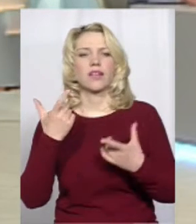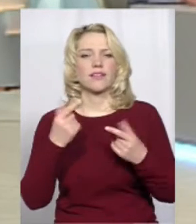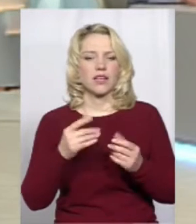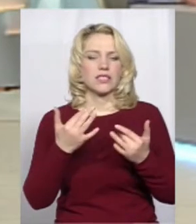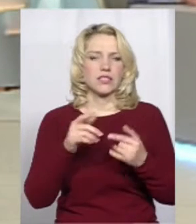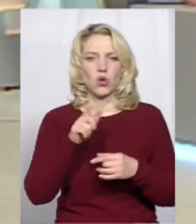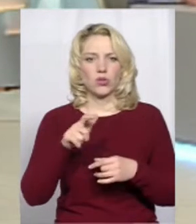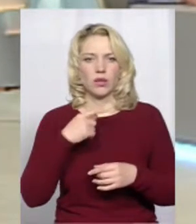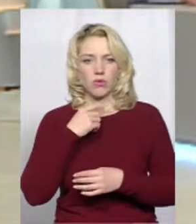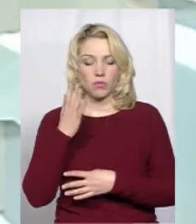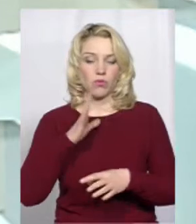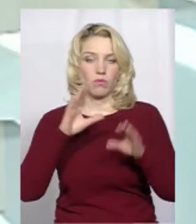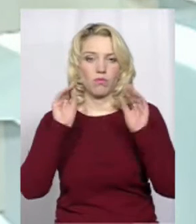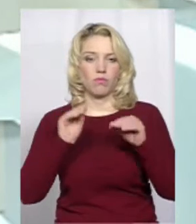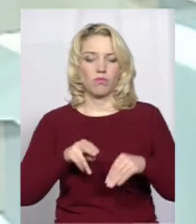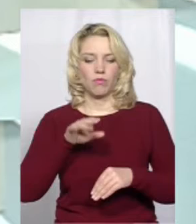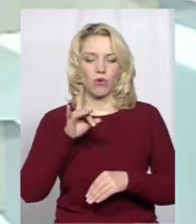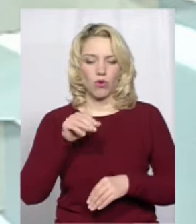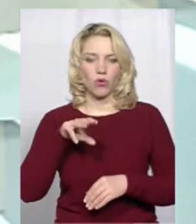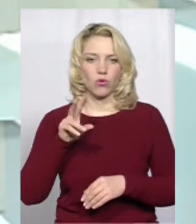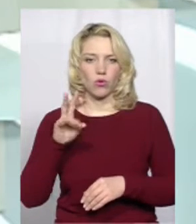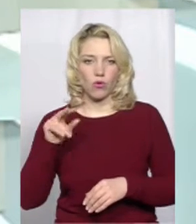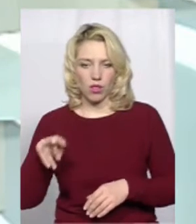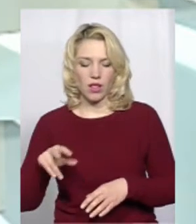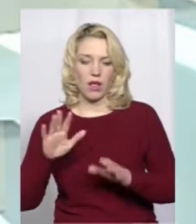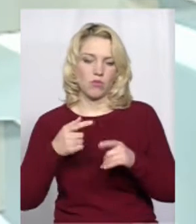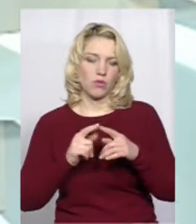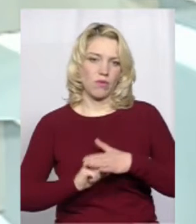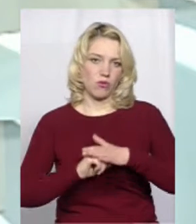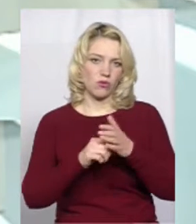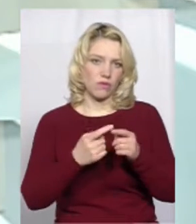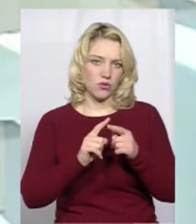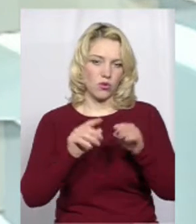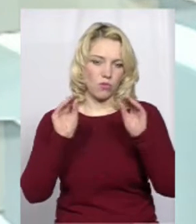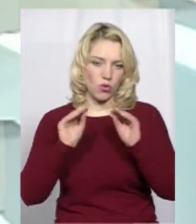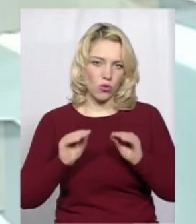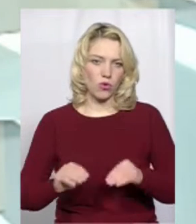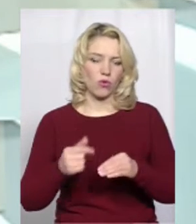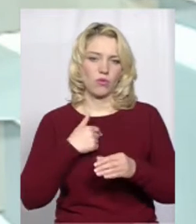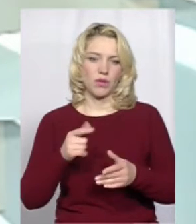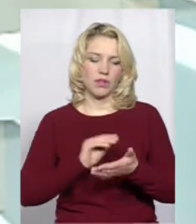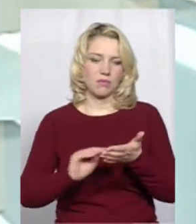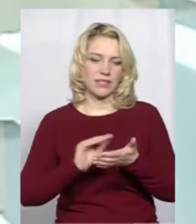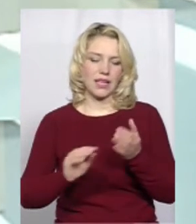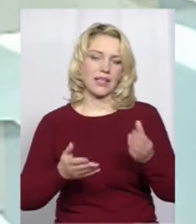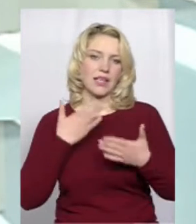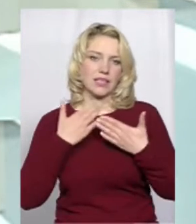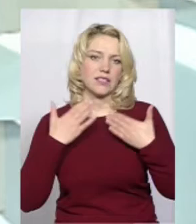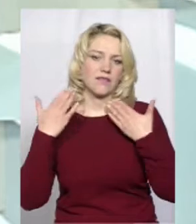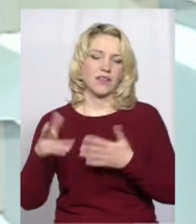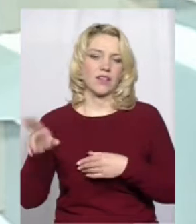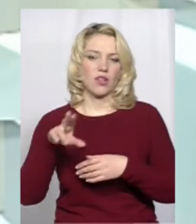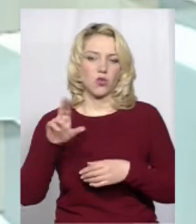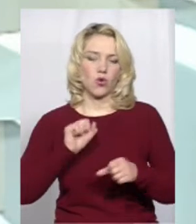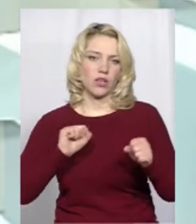І потім склався протокол. На основі цього протоколу ми писали звернення до керуючого Хмельницької і Кам'янець-Подільської